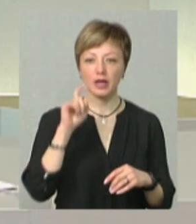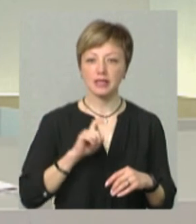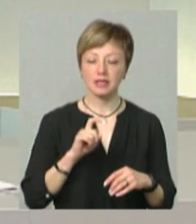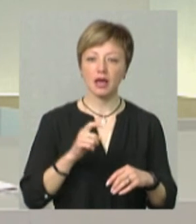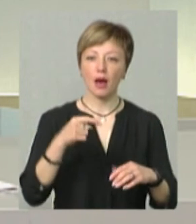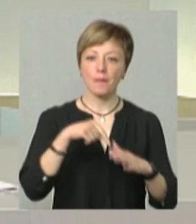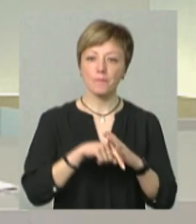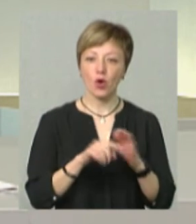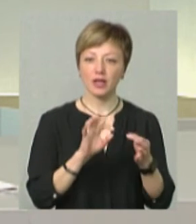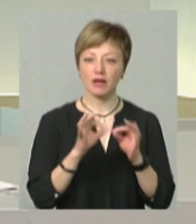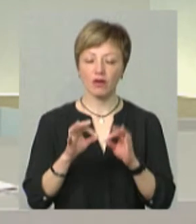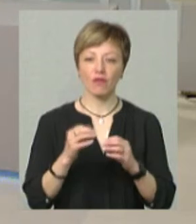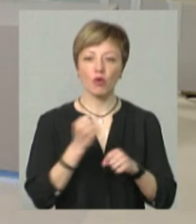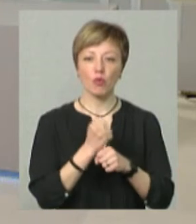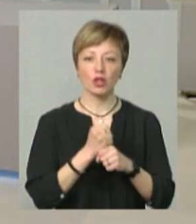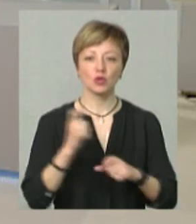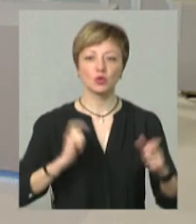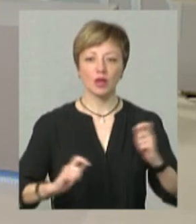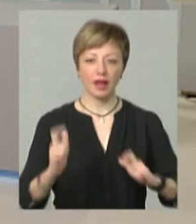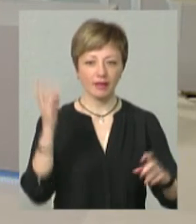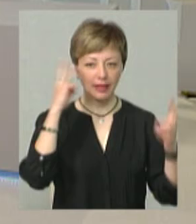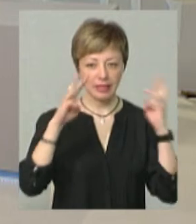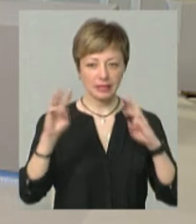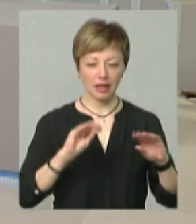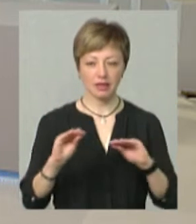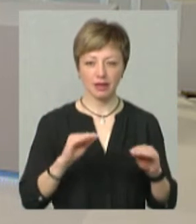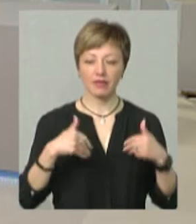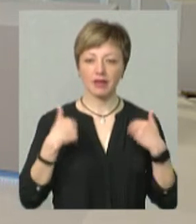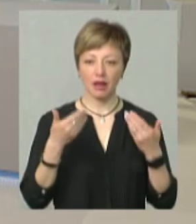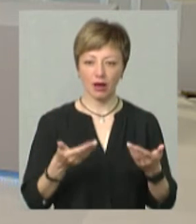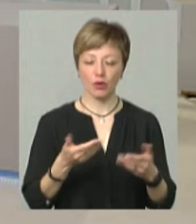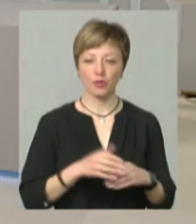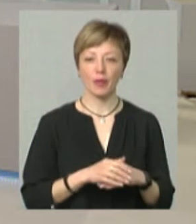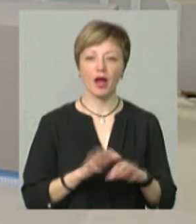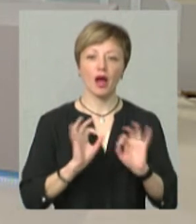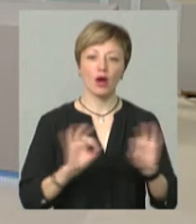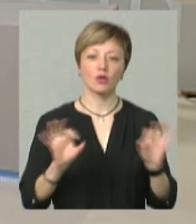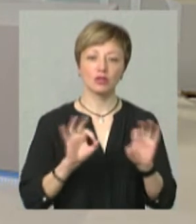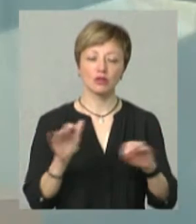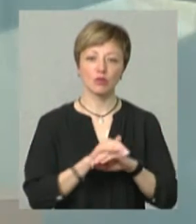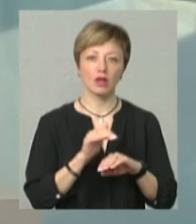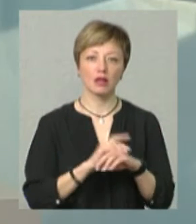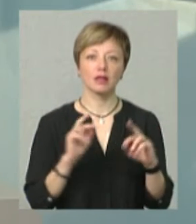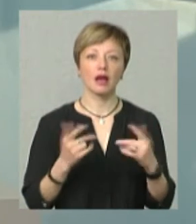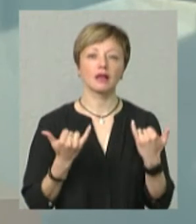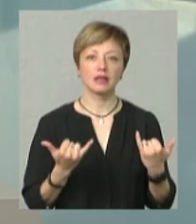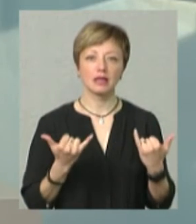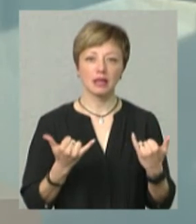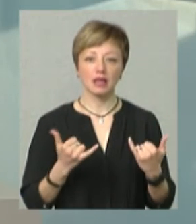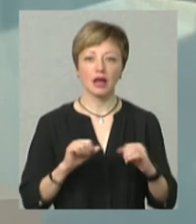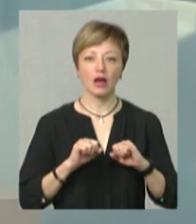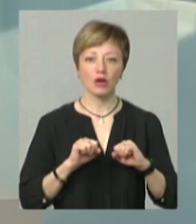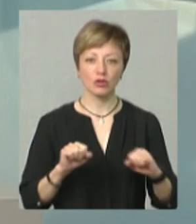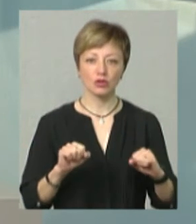мотиви в роботах студентів-дизайнерів. Пані Ельвіро, вітаю! Розкажіть, будь ласка, як нинішнє героїчне